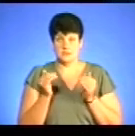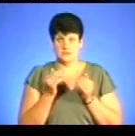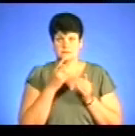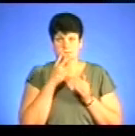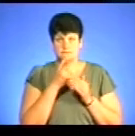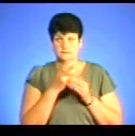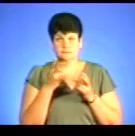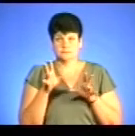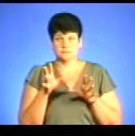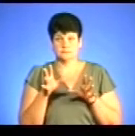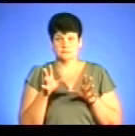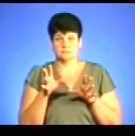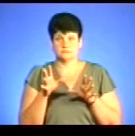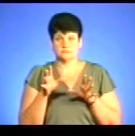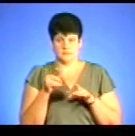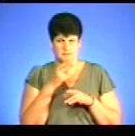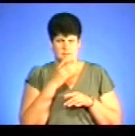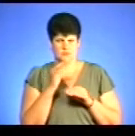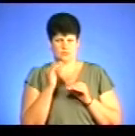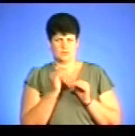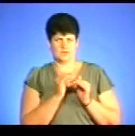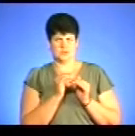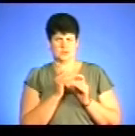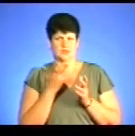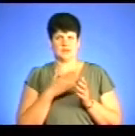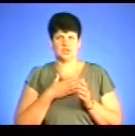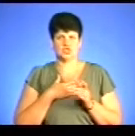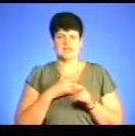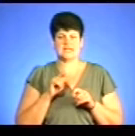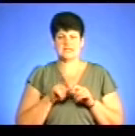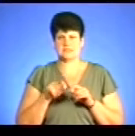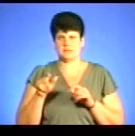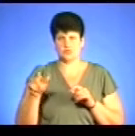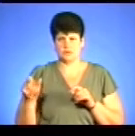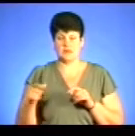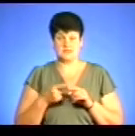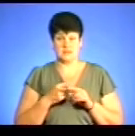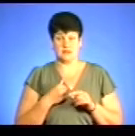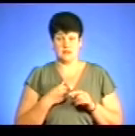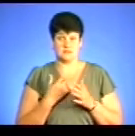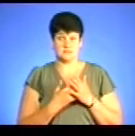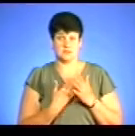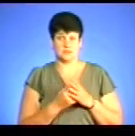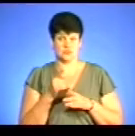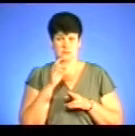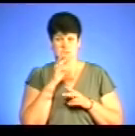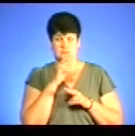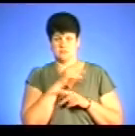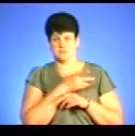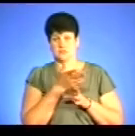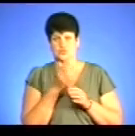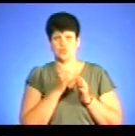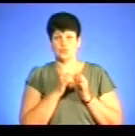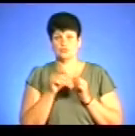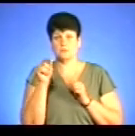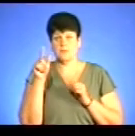то не Так, ми вже бачимо менше. ми тоді зразу, наші інспектора, які працюють… Це для вас сигнал? Так, це для нас сигнал, що значить, щось там не так. Тому що з кожної